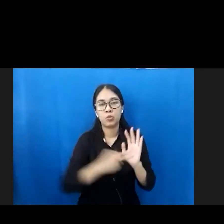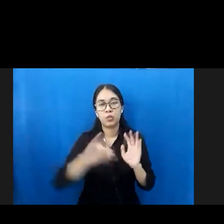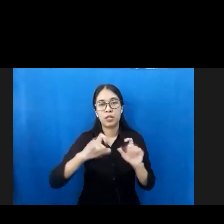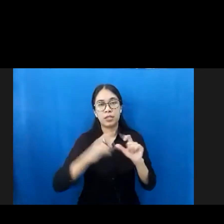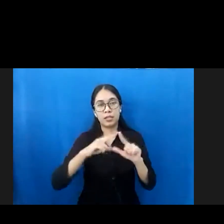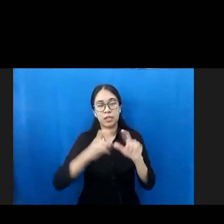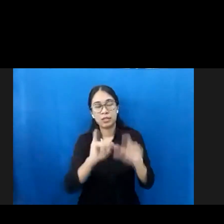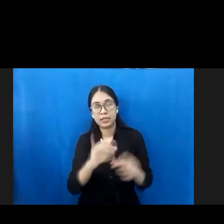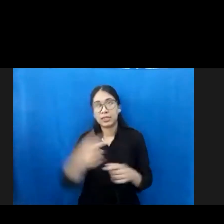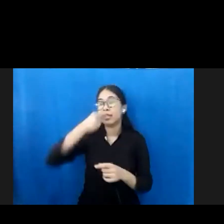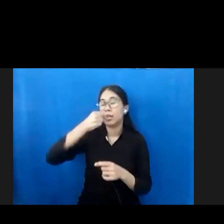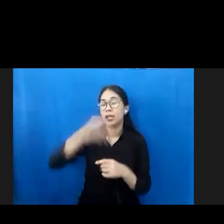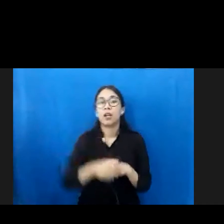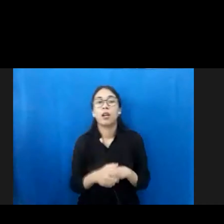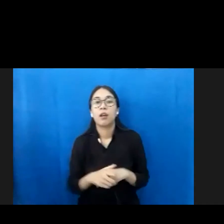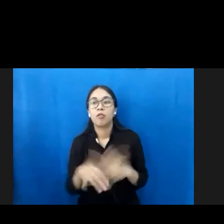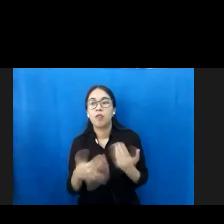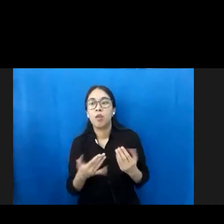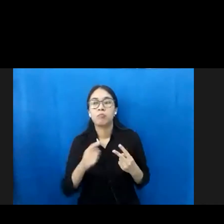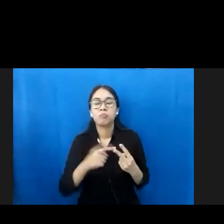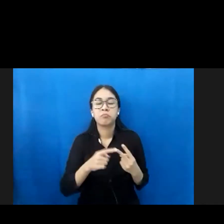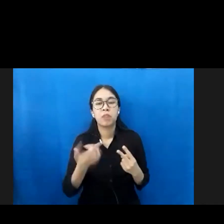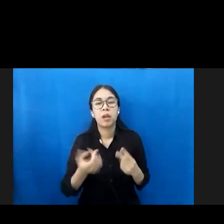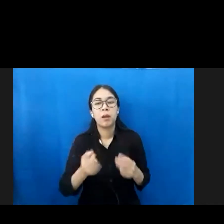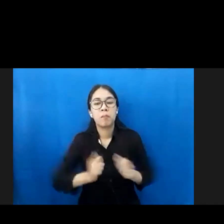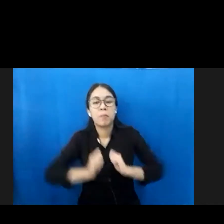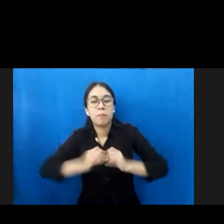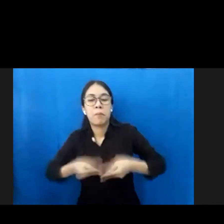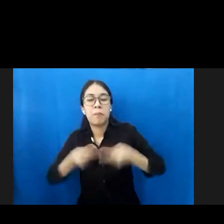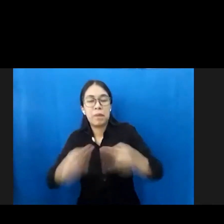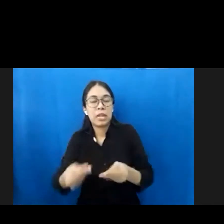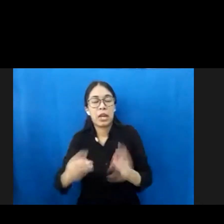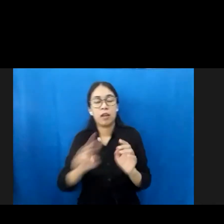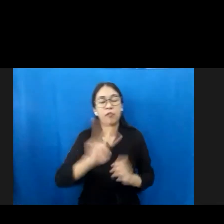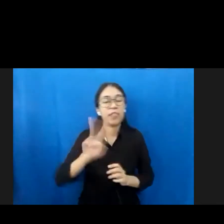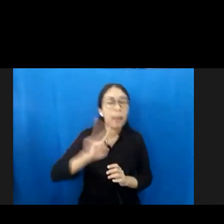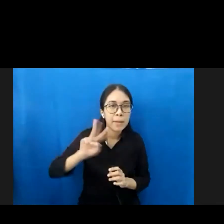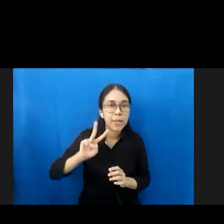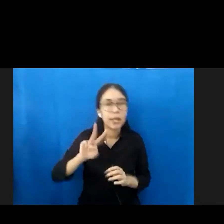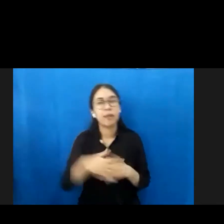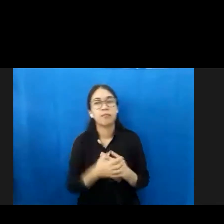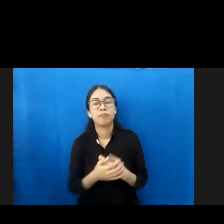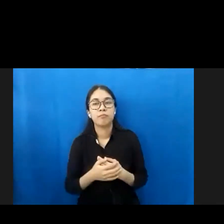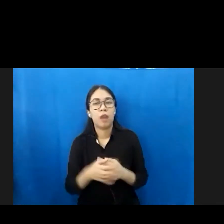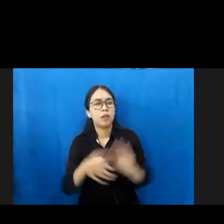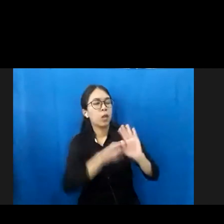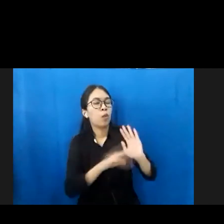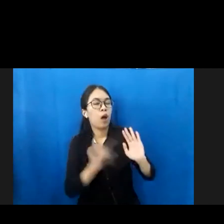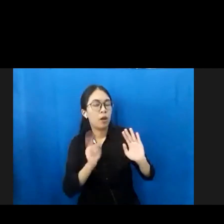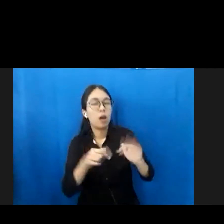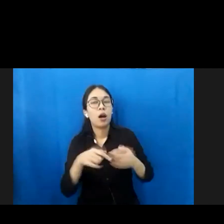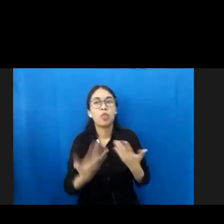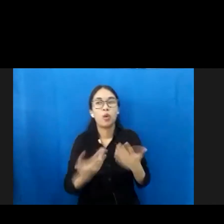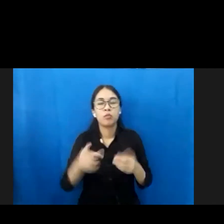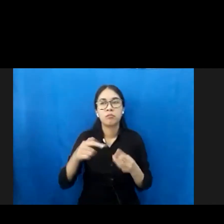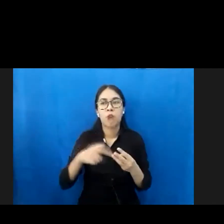yang terjadwal seperti vitamin kemudian pemberian-pemberian katakanlah mungkin kalau di sekolah-sekolah obat cacing